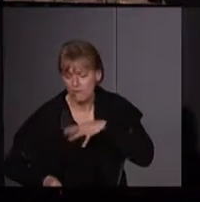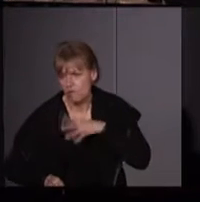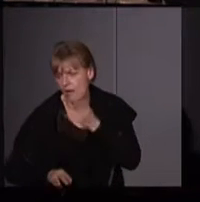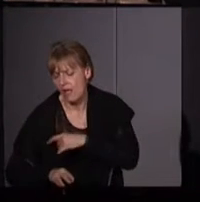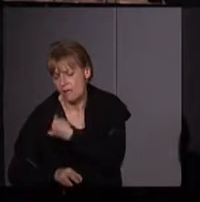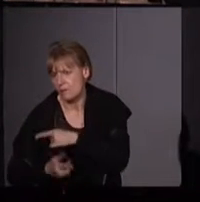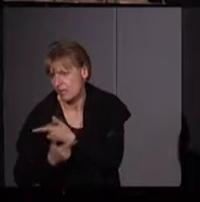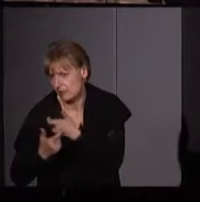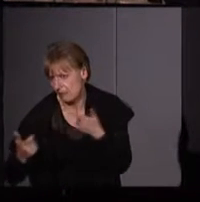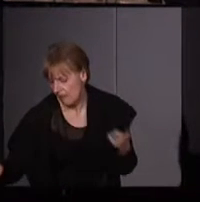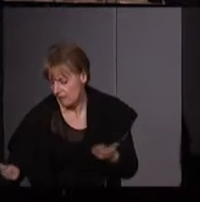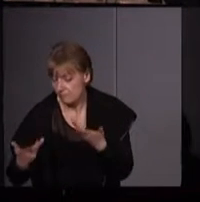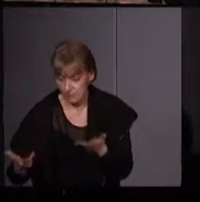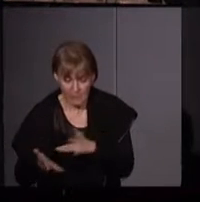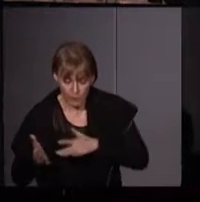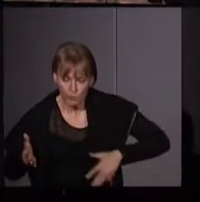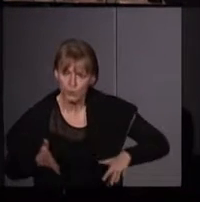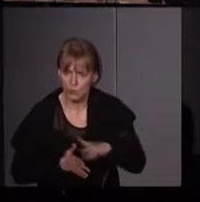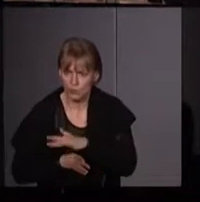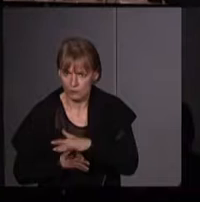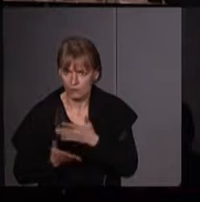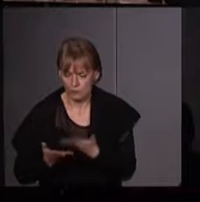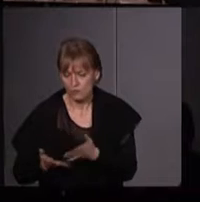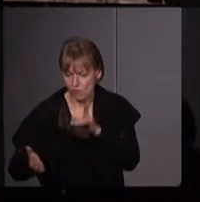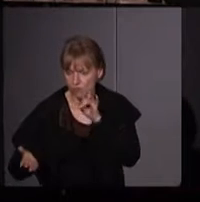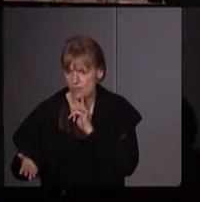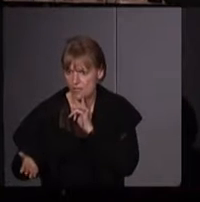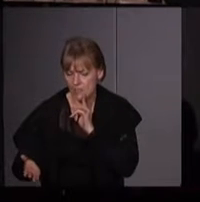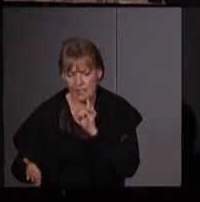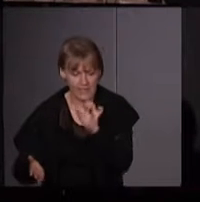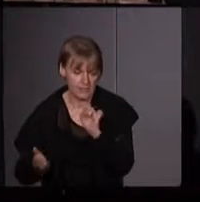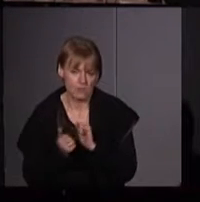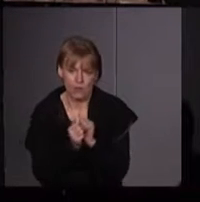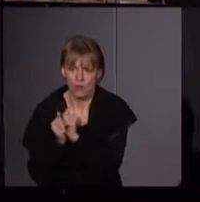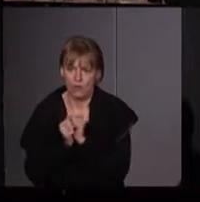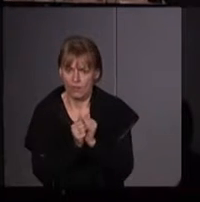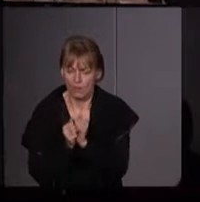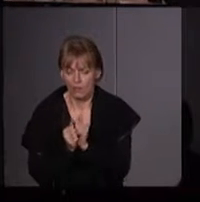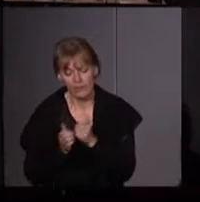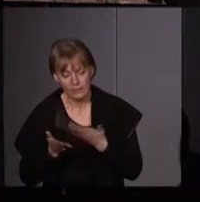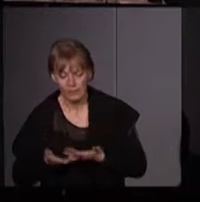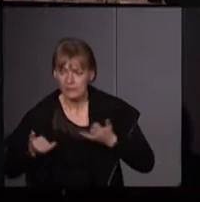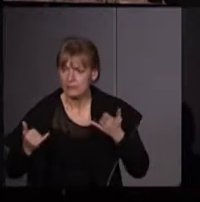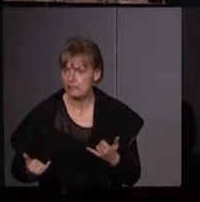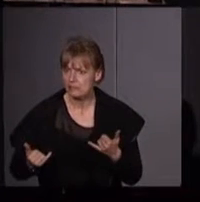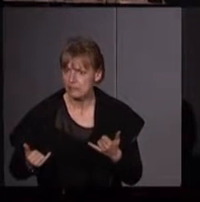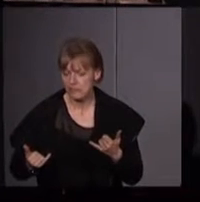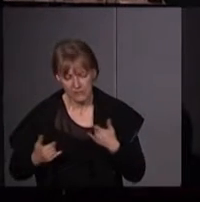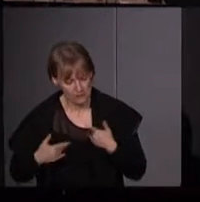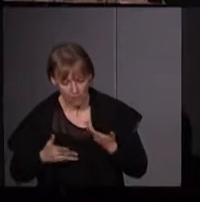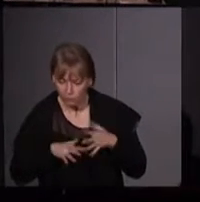etc. Nous sommes toutes des filles et des sœurs. Nous sommes ici pour